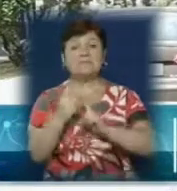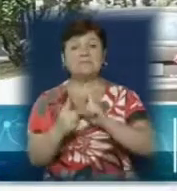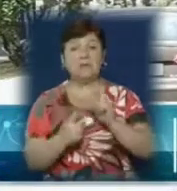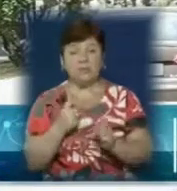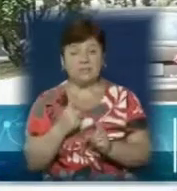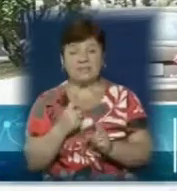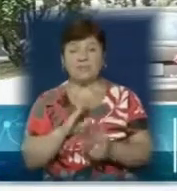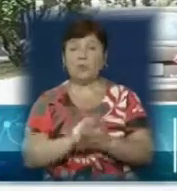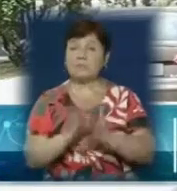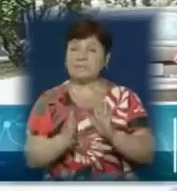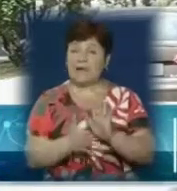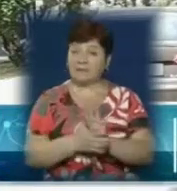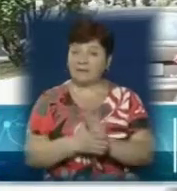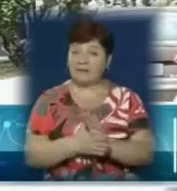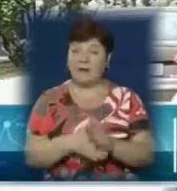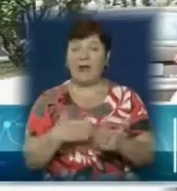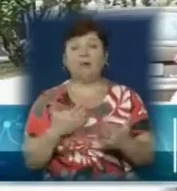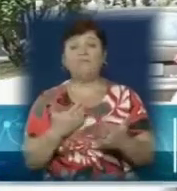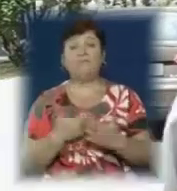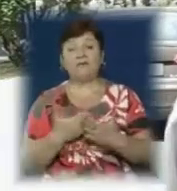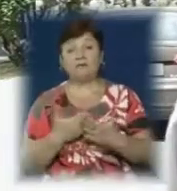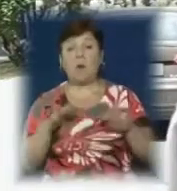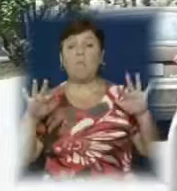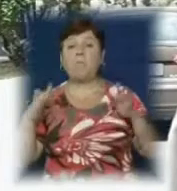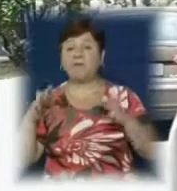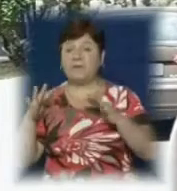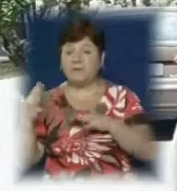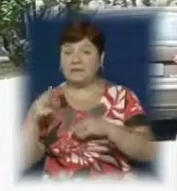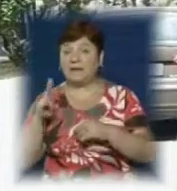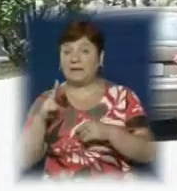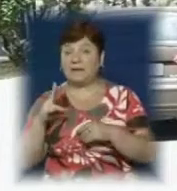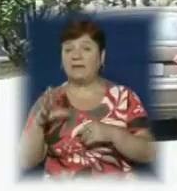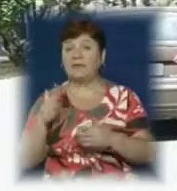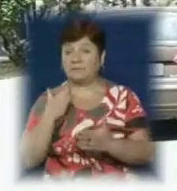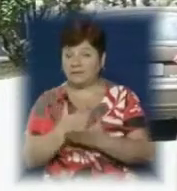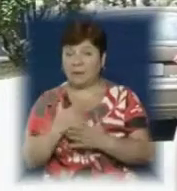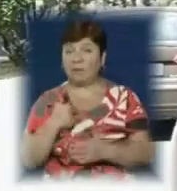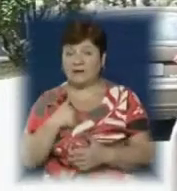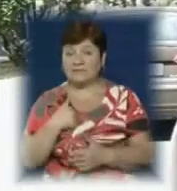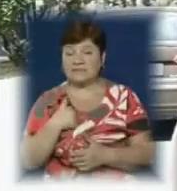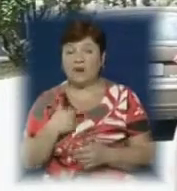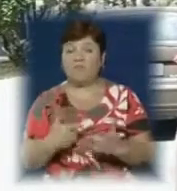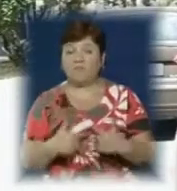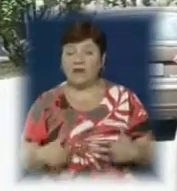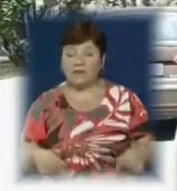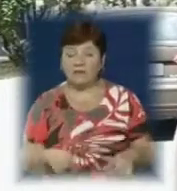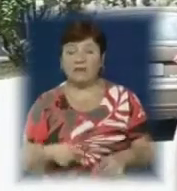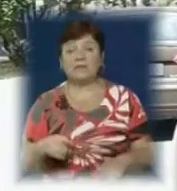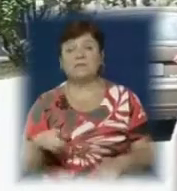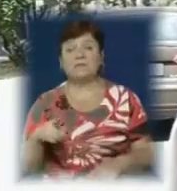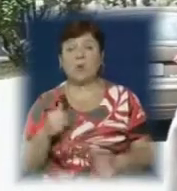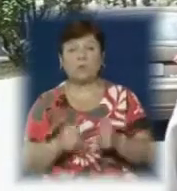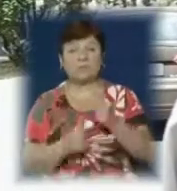обставин, напевно, від подій, які відбуваються у нас в країні. В цьому році конкурс